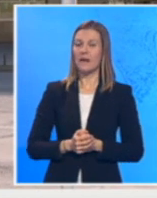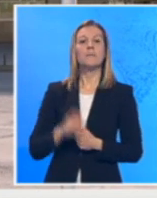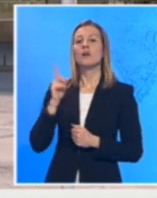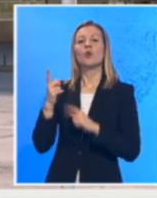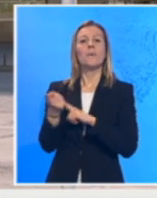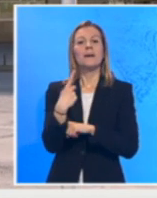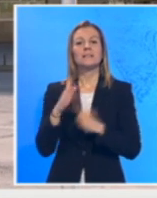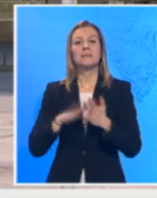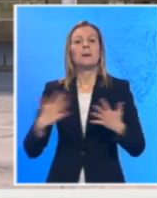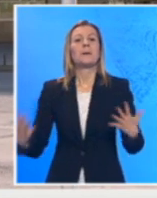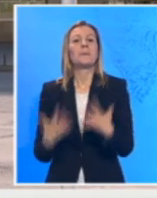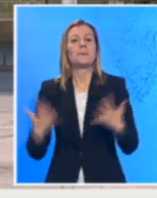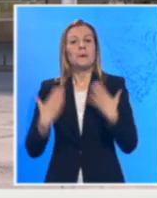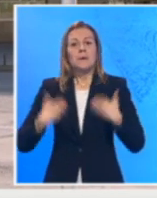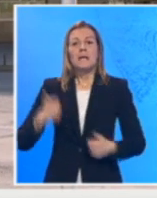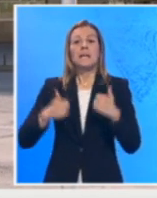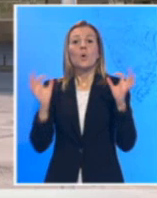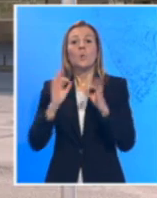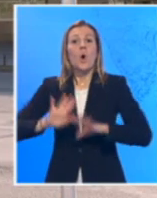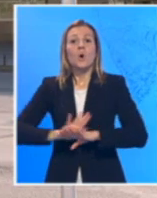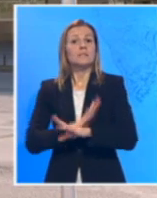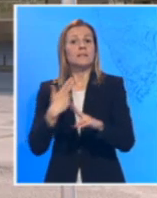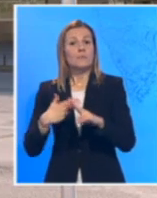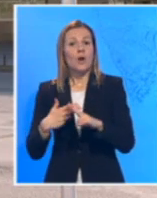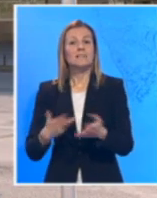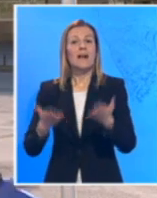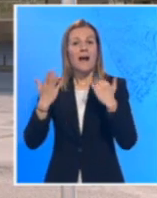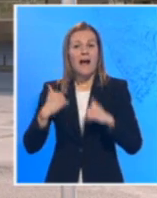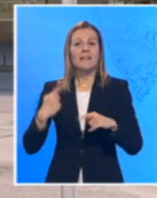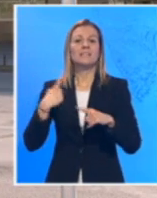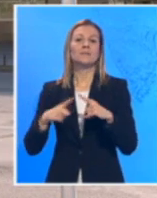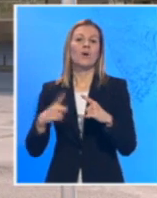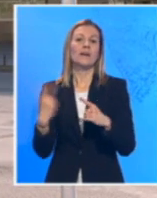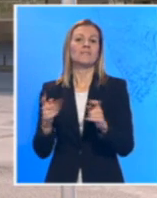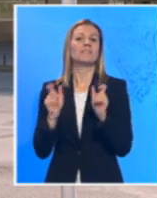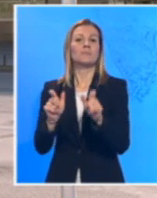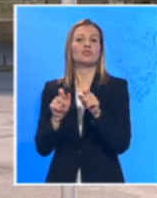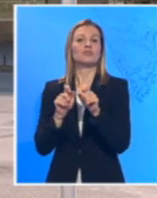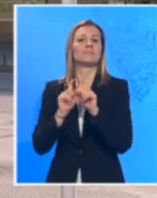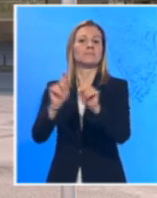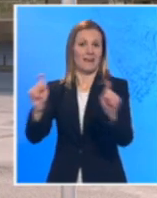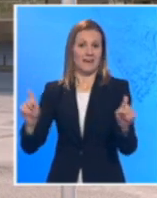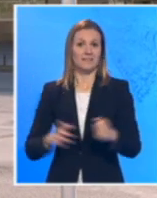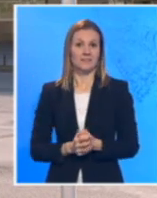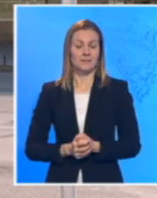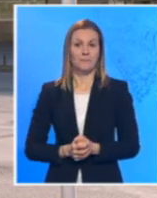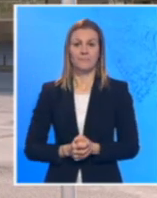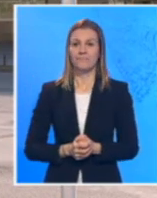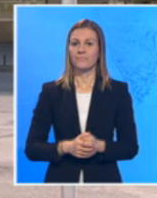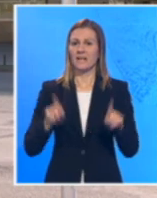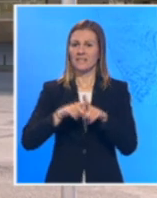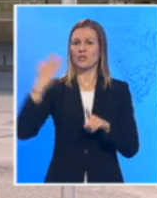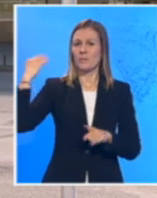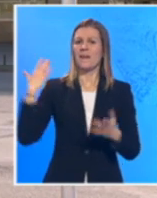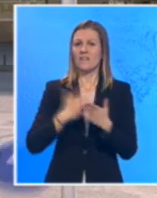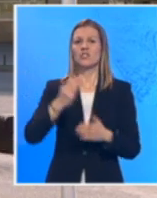pacijentima koji imaju lakše simptome ili nikakve simptome, ali su tu radi izolacija, isprečavanja, širanja viruse. Kao što već ranije je izjavljivano,